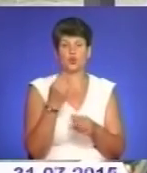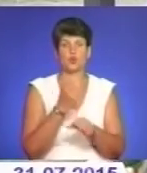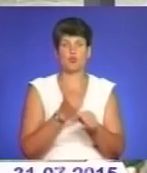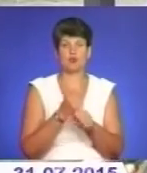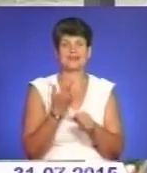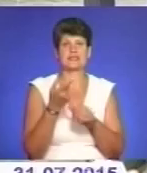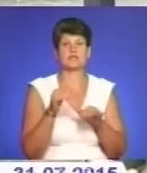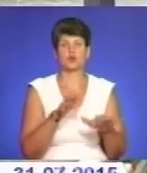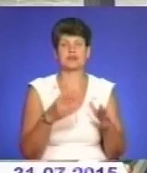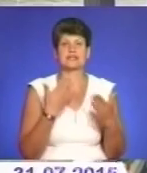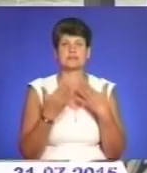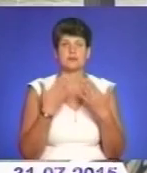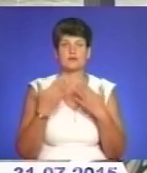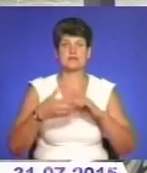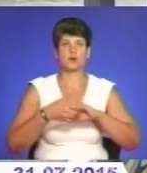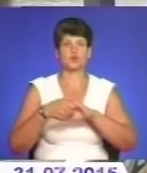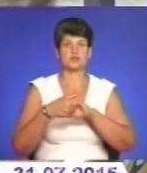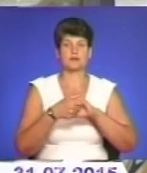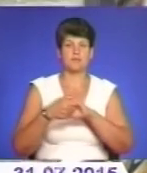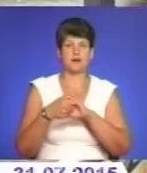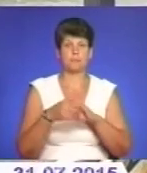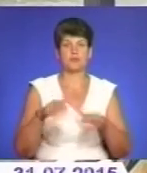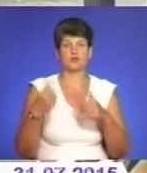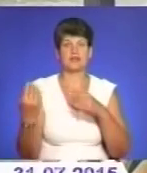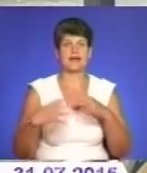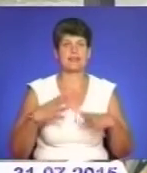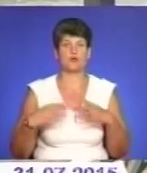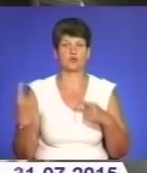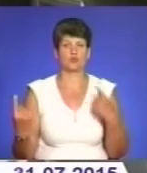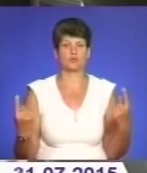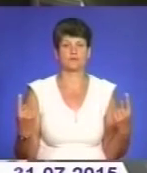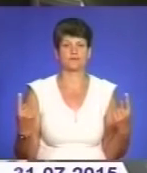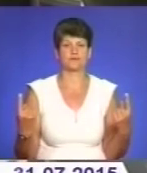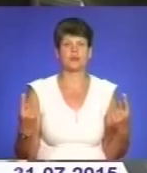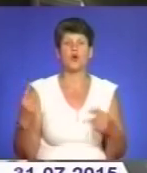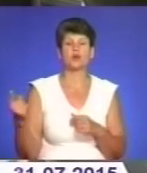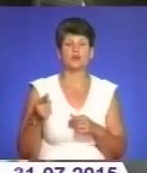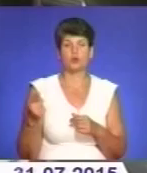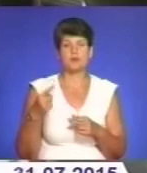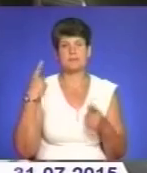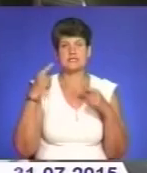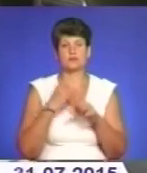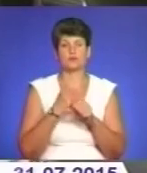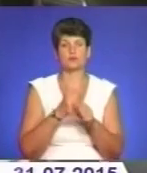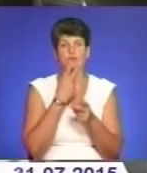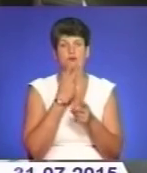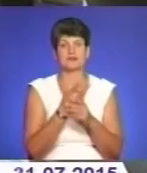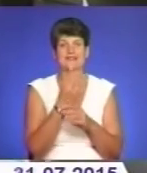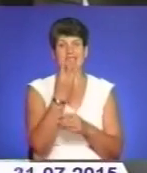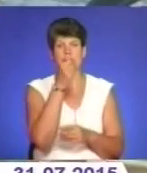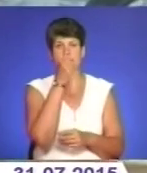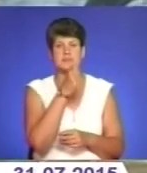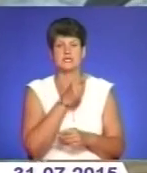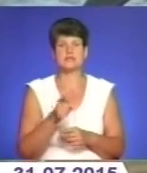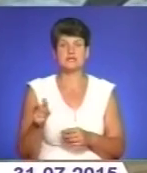їхнє спілкування, та як вони там за ручки тримаються і передають енергію одне одному. У Тернополі мистецькі роботи експонуватимуться протягом трьох місяців.